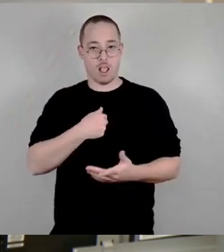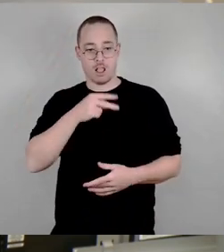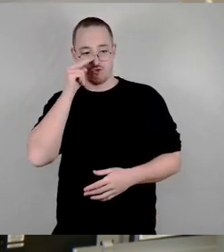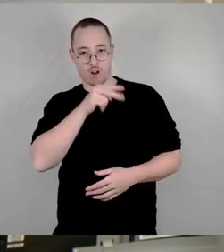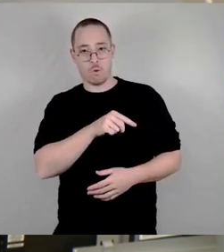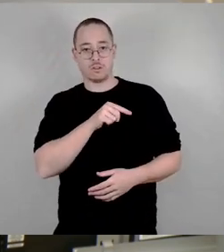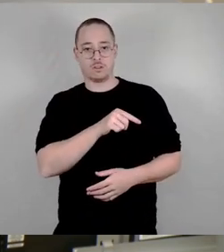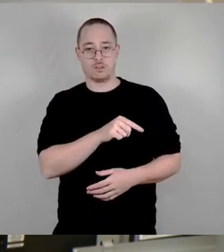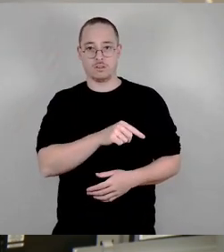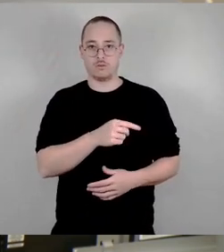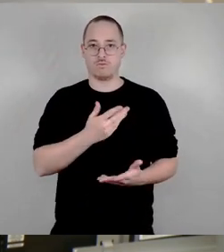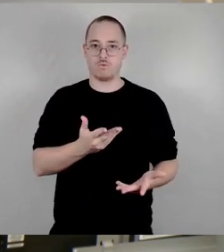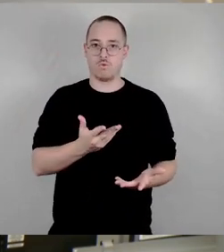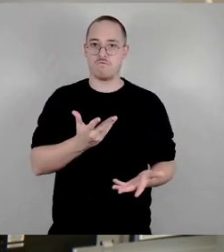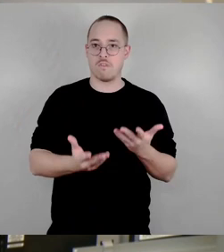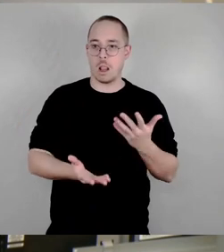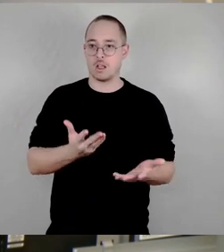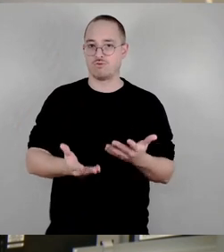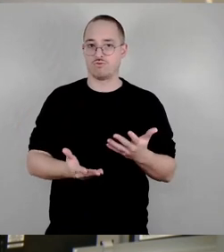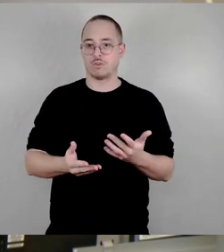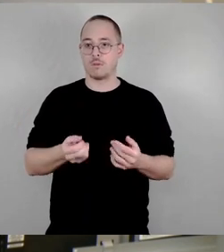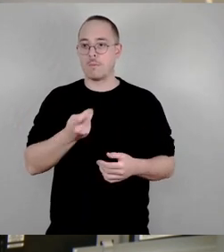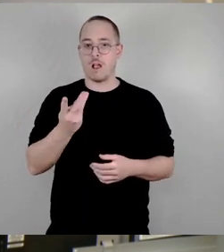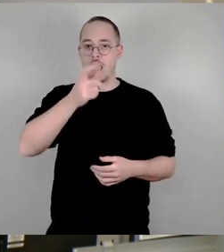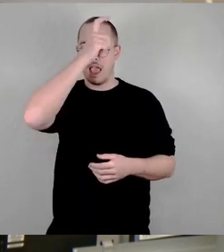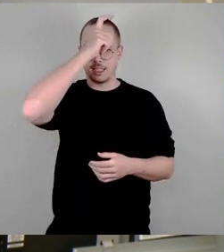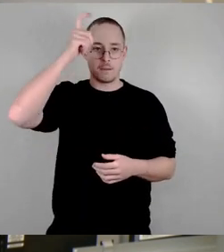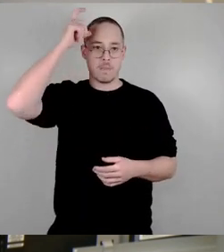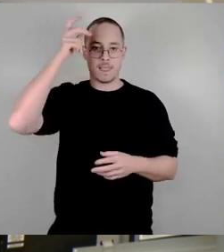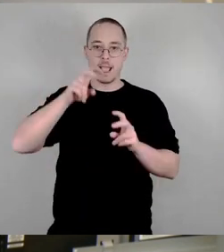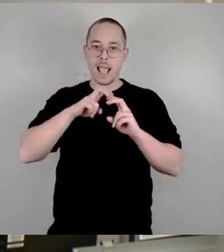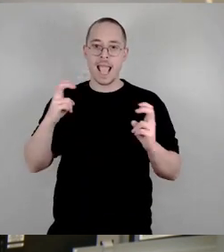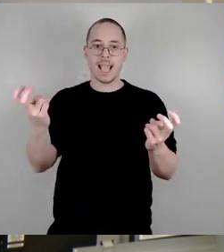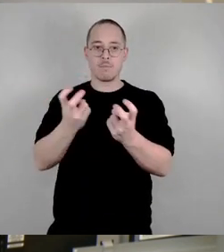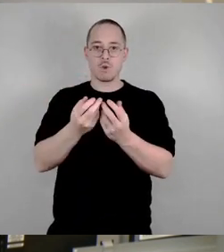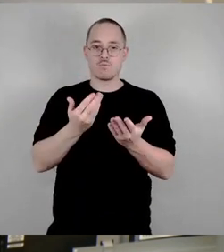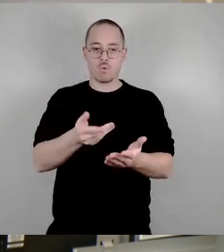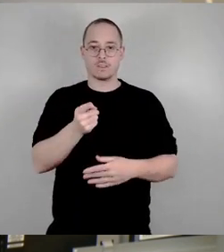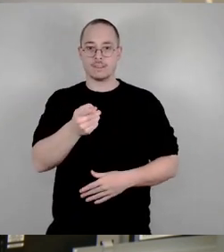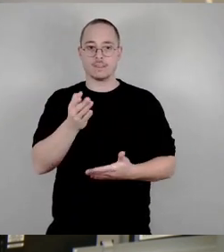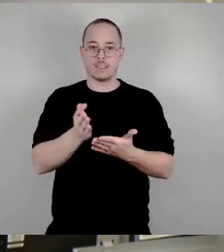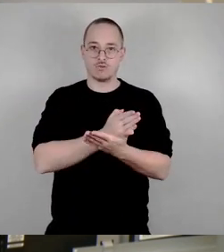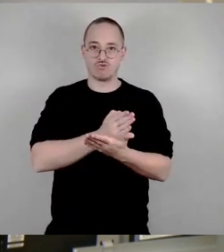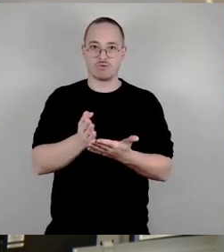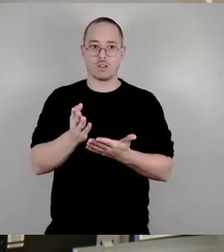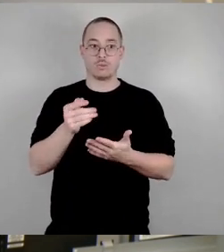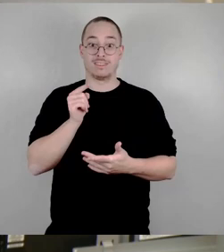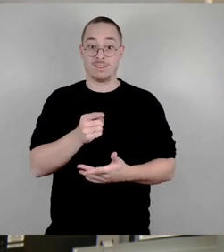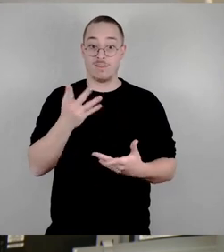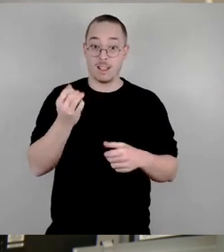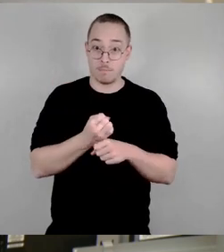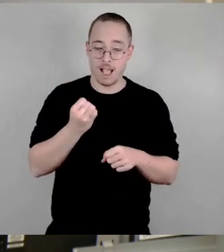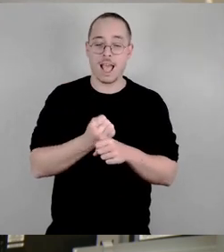Kommission, wie wir ja sehr viele haben, vielleicht dort auch mal eine sinnvolle Aufgabe übernehmen. Aber die haben einen Spielplanmacher für